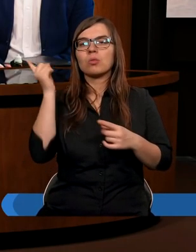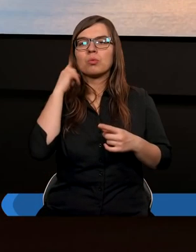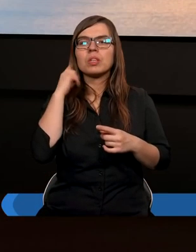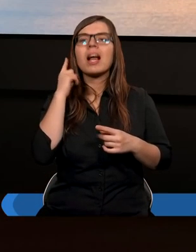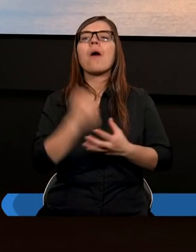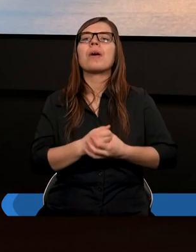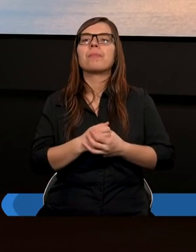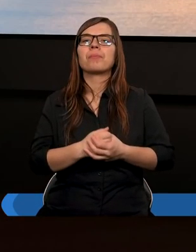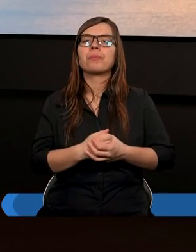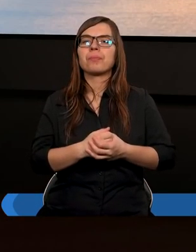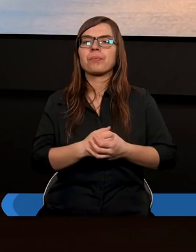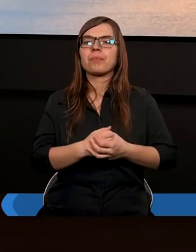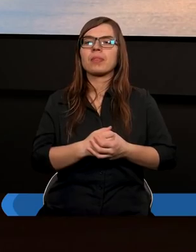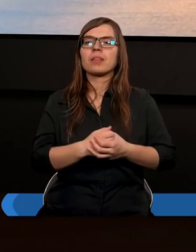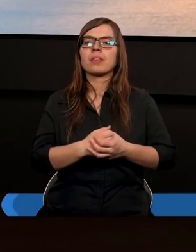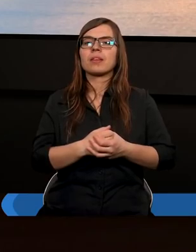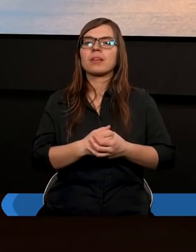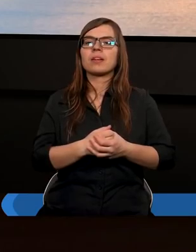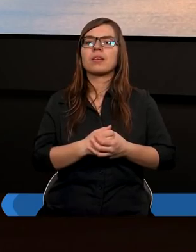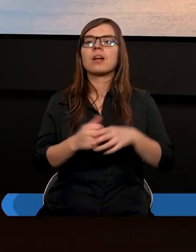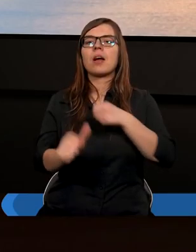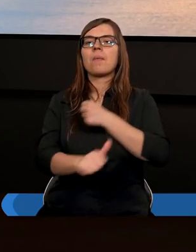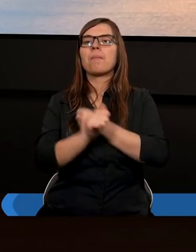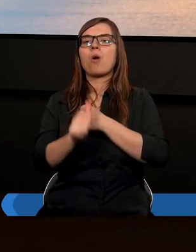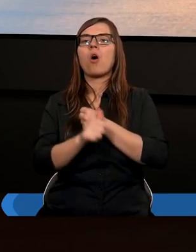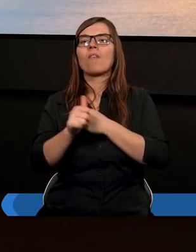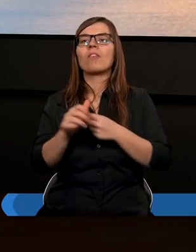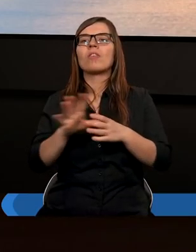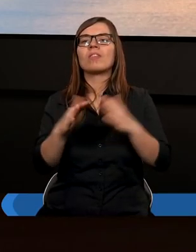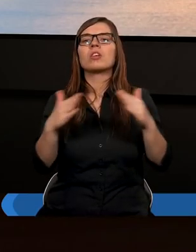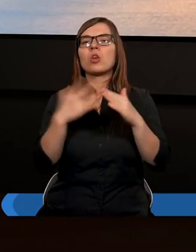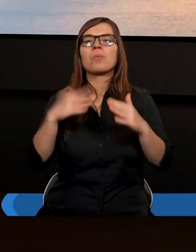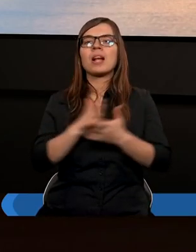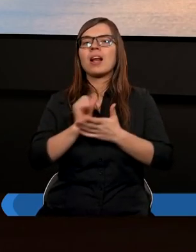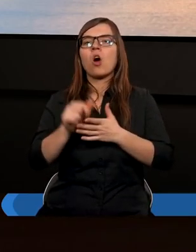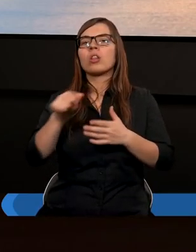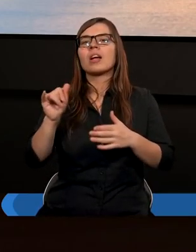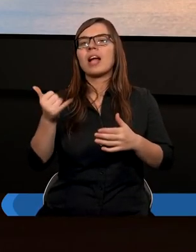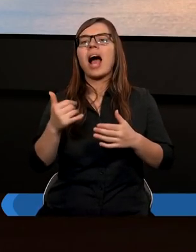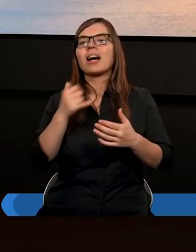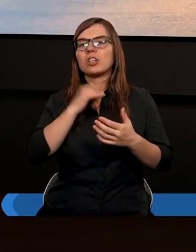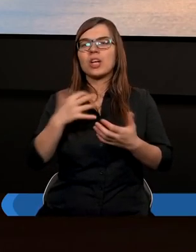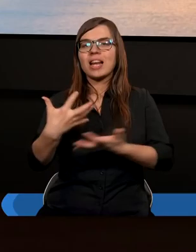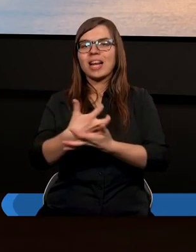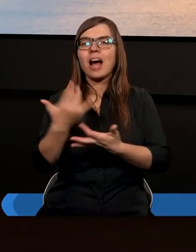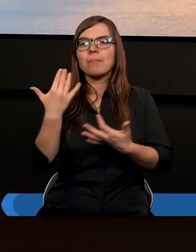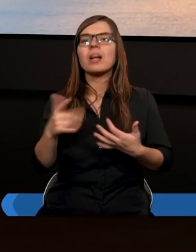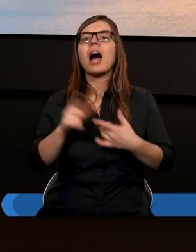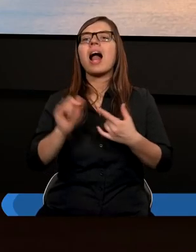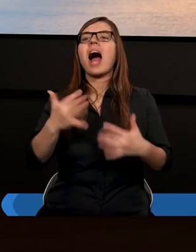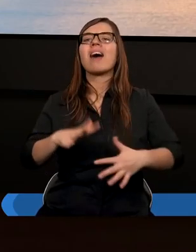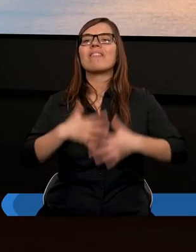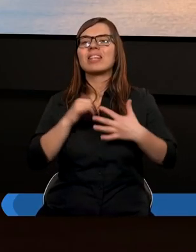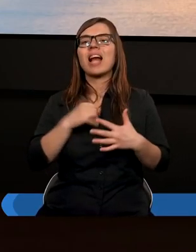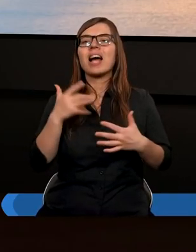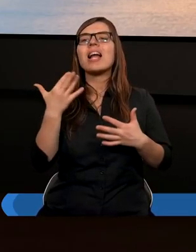powodzenie w domu nie zależy od tego, ile się zarabia, tylko jak się wydaje.